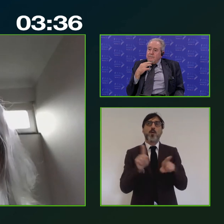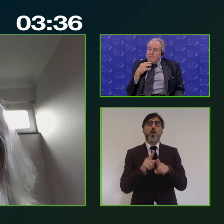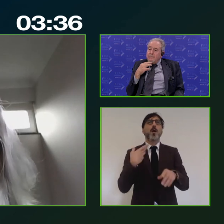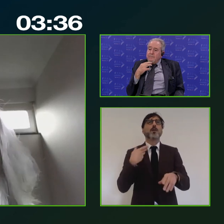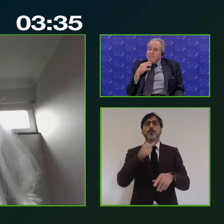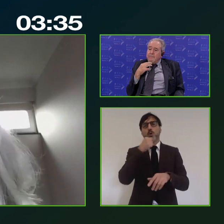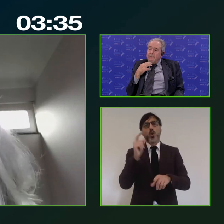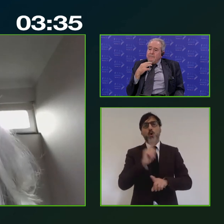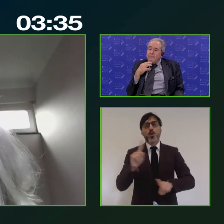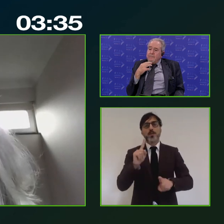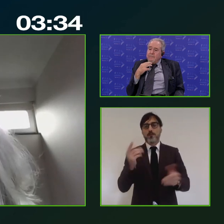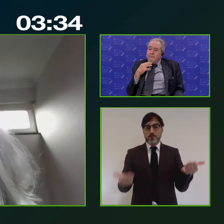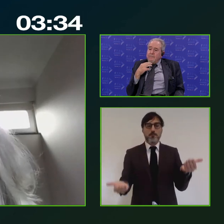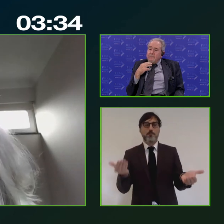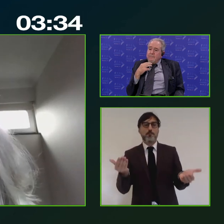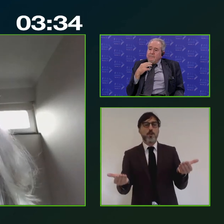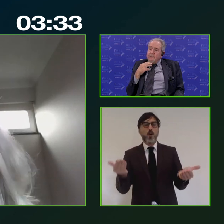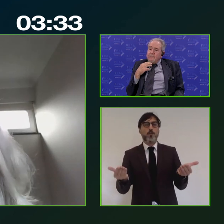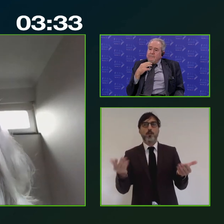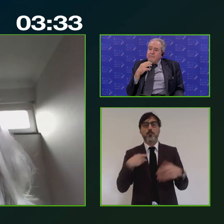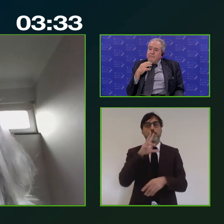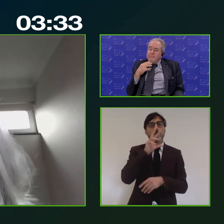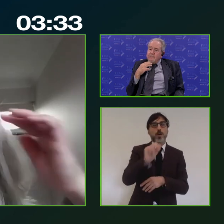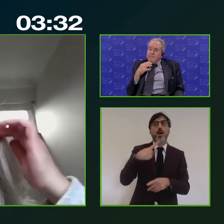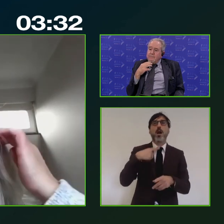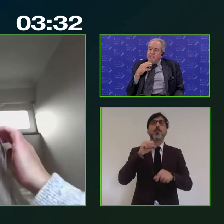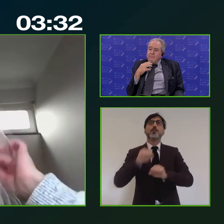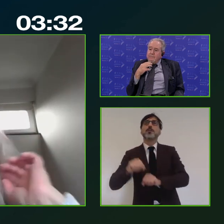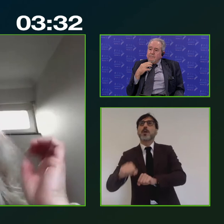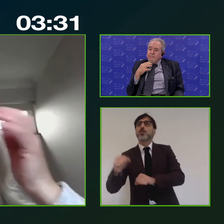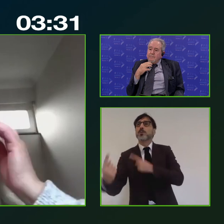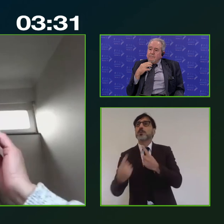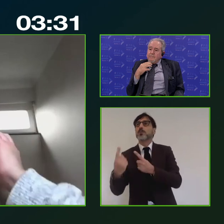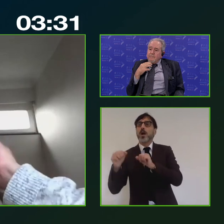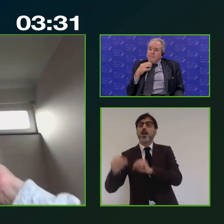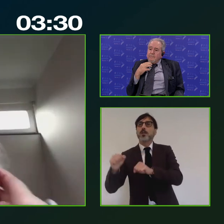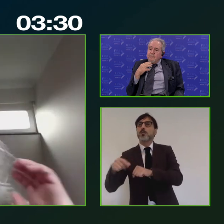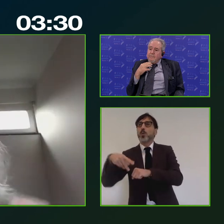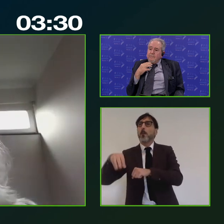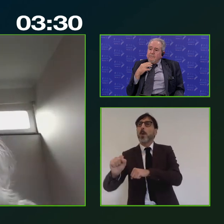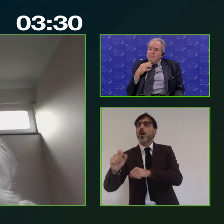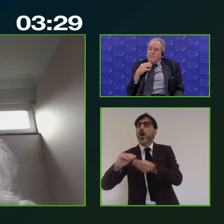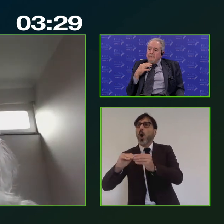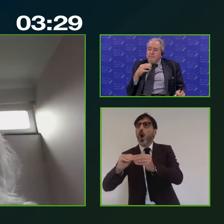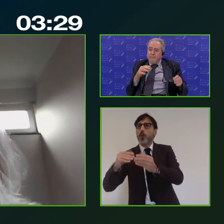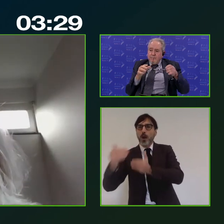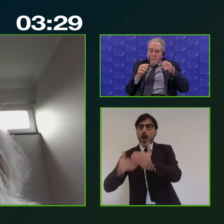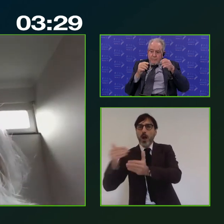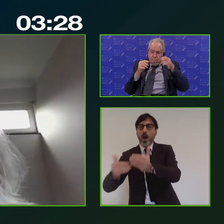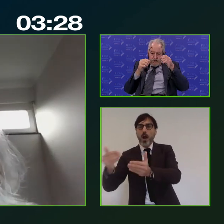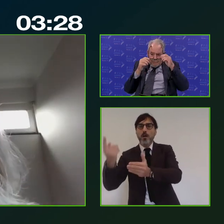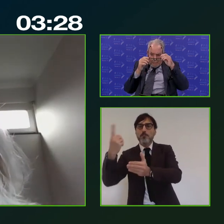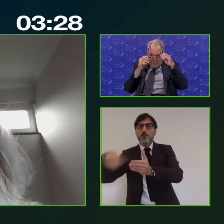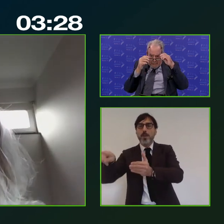utilità fare anche parlare della salute e del stato di salute del PON per quanto riguarda